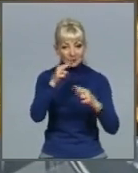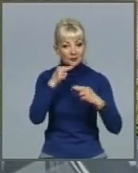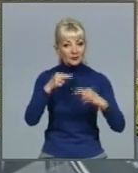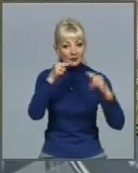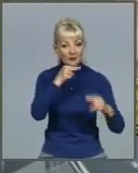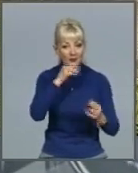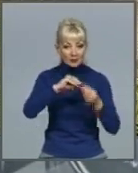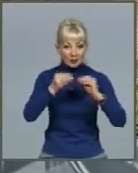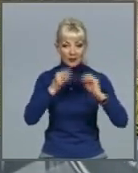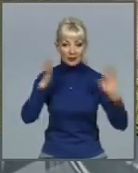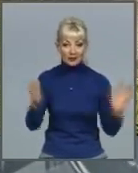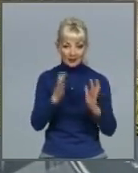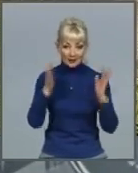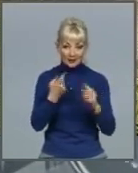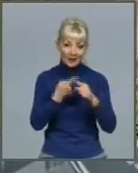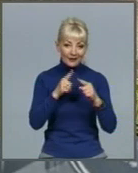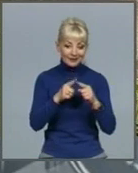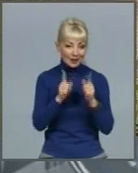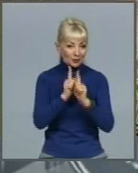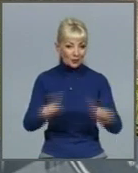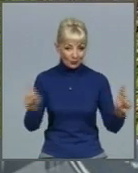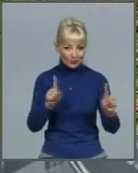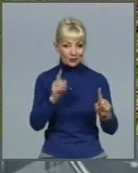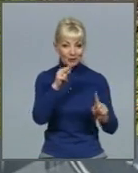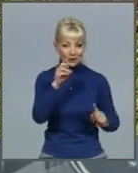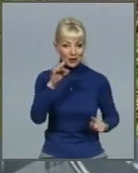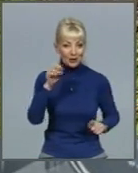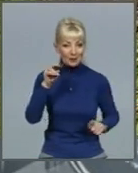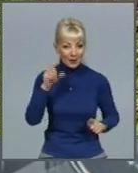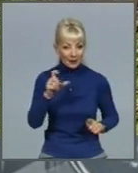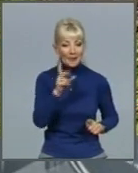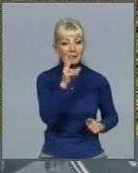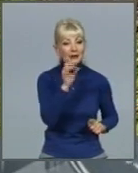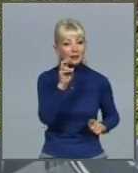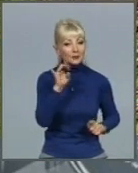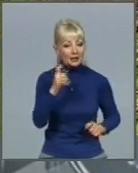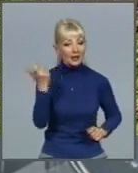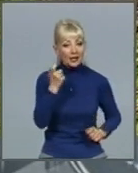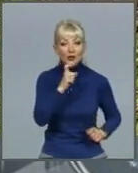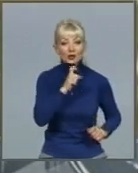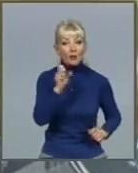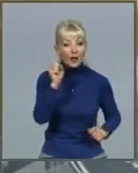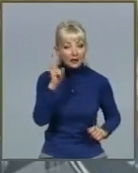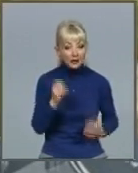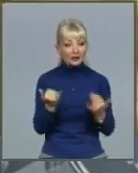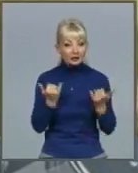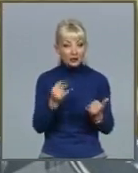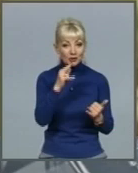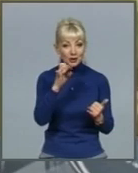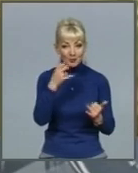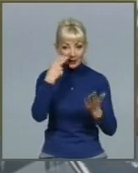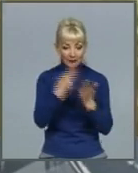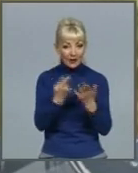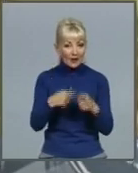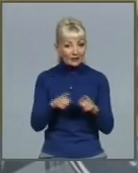цих незвичайних рептилій. Кіпери Харківського зоопарку кажуть, зараз черепахи виглядають так само, як і в ті